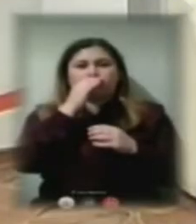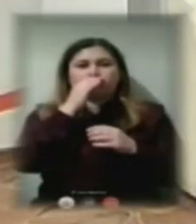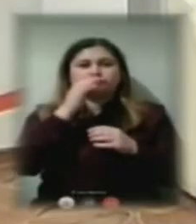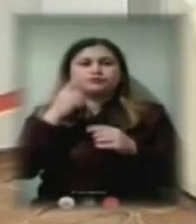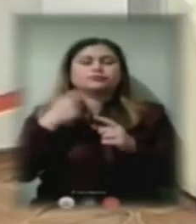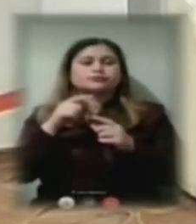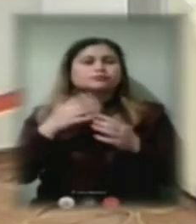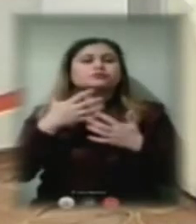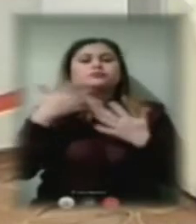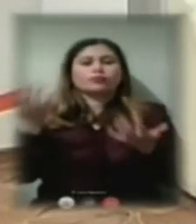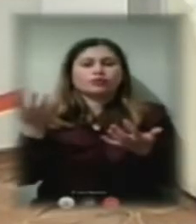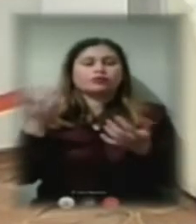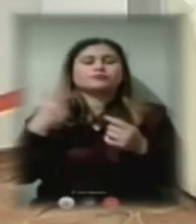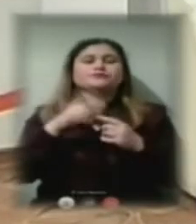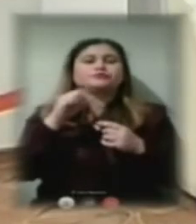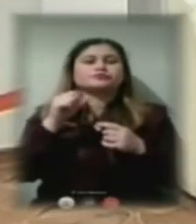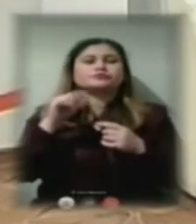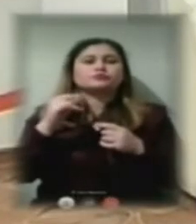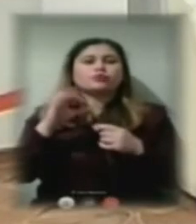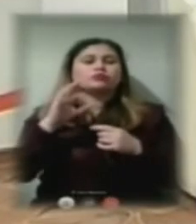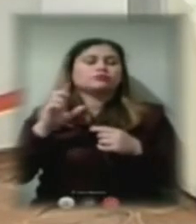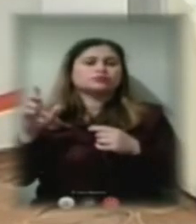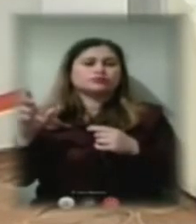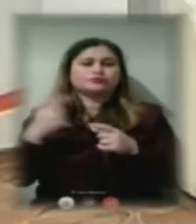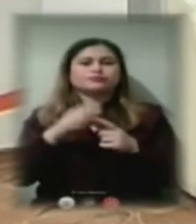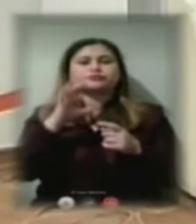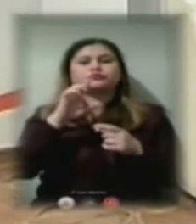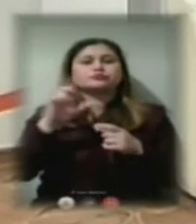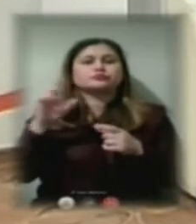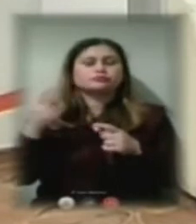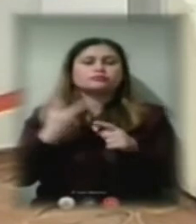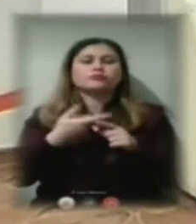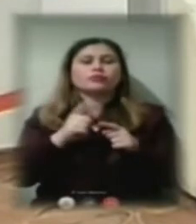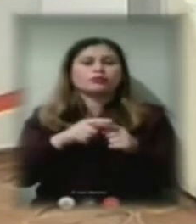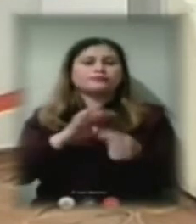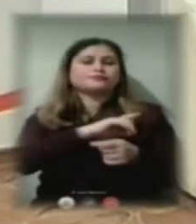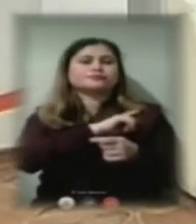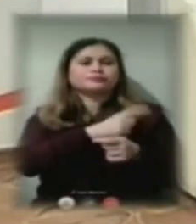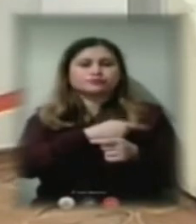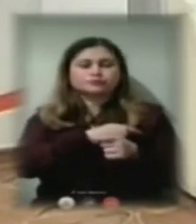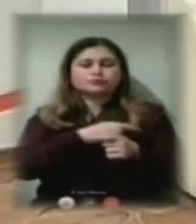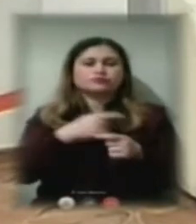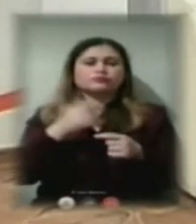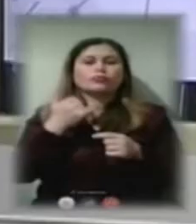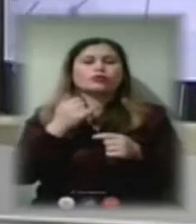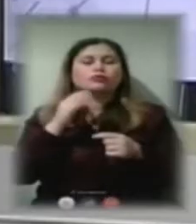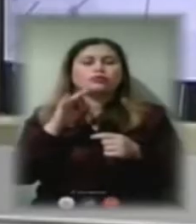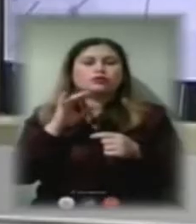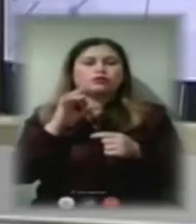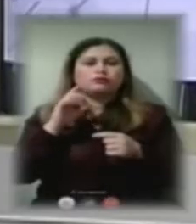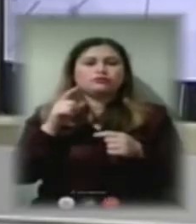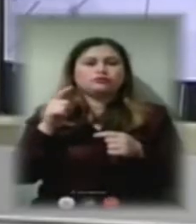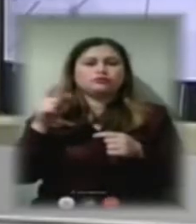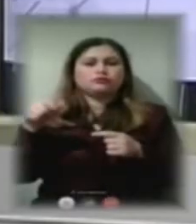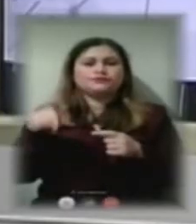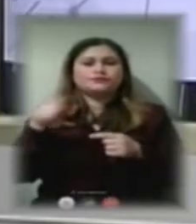зареєстрованих ОСББ. Тому ОСББ зараз це вже сила. Їх, якщо я не помиляюсь, десь